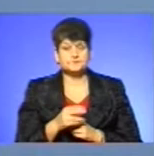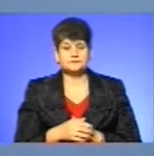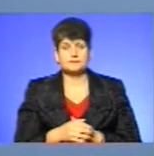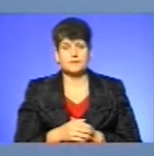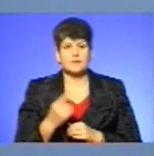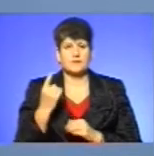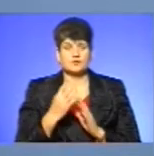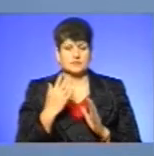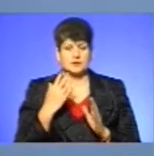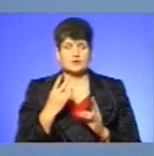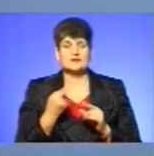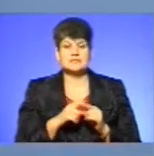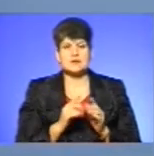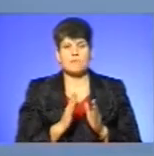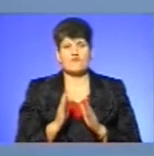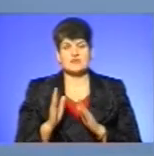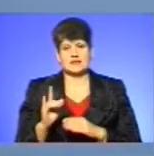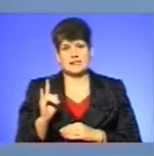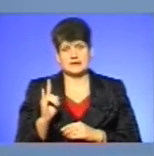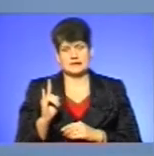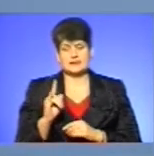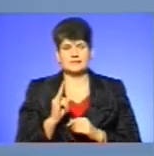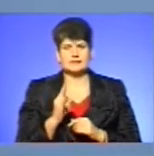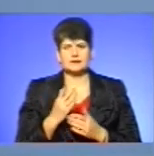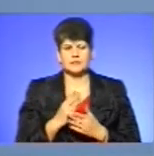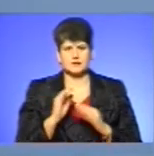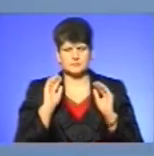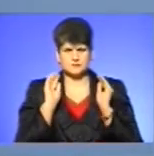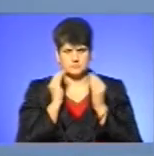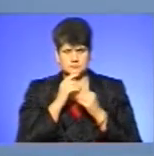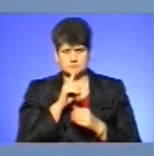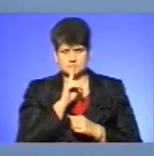першу чергу, поведінка дитини. Дитина стає замкнутою.